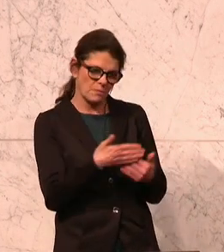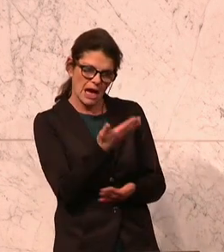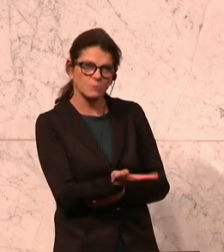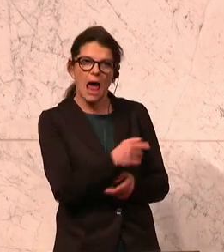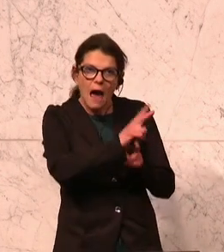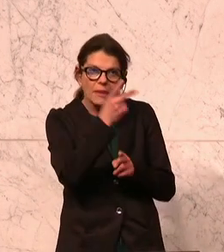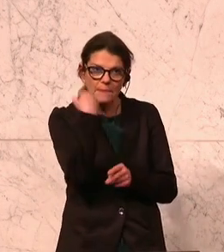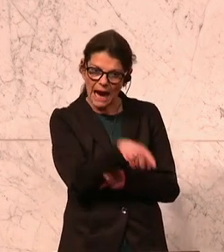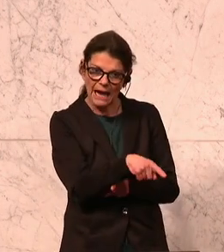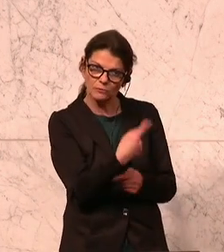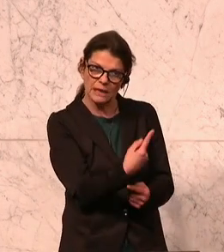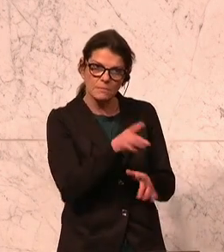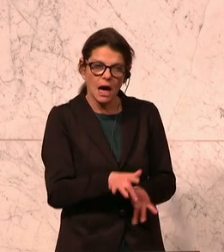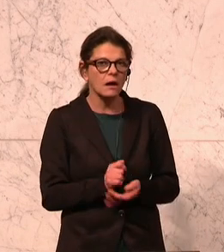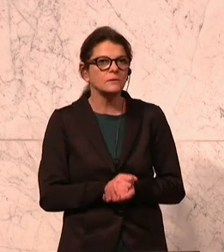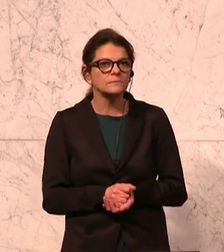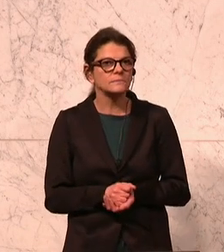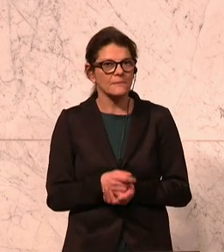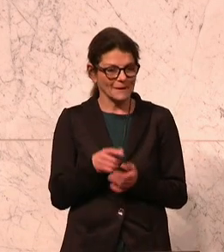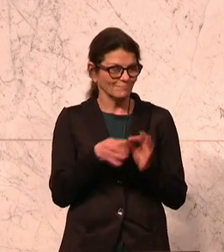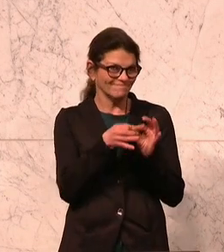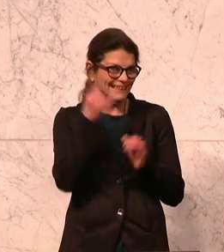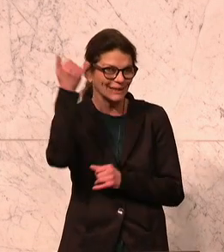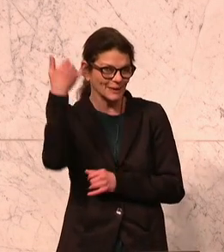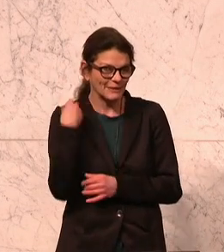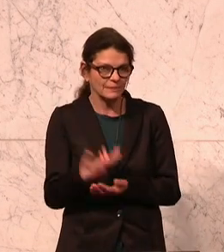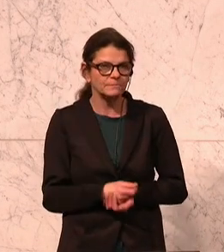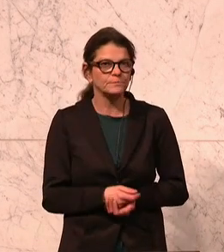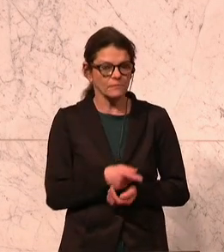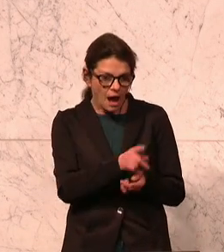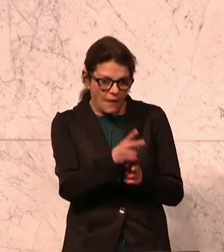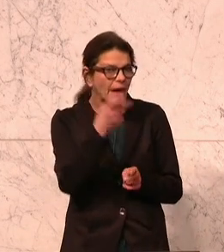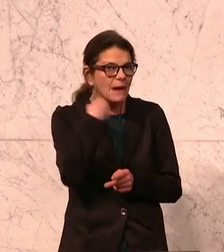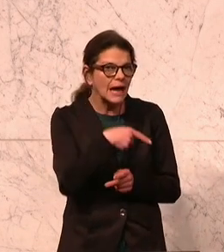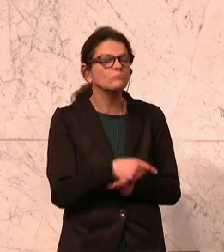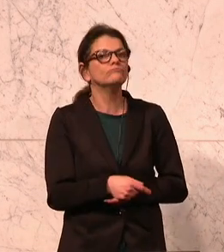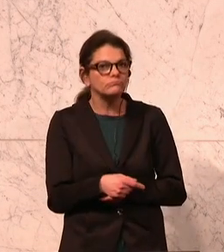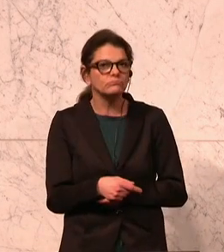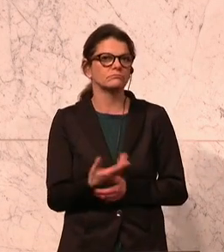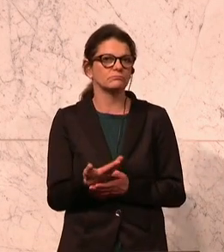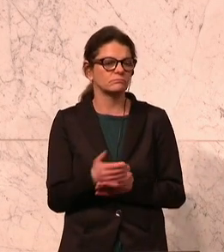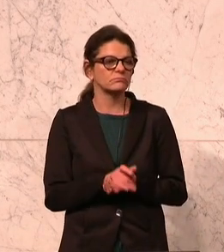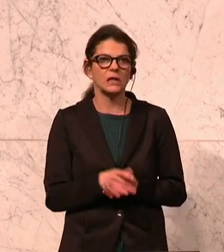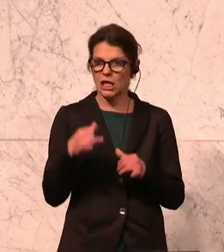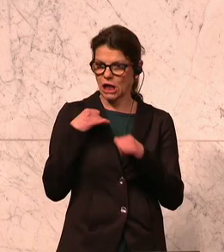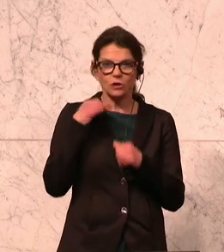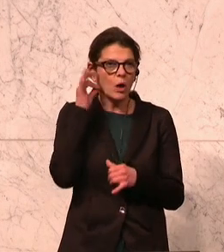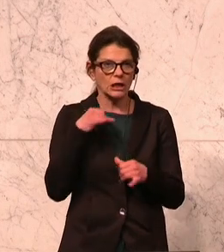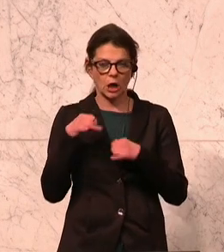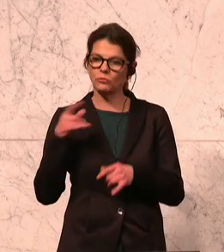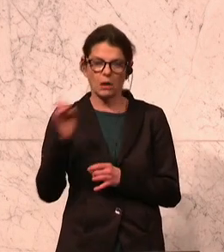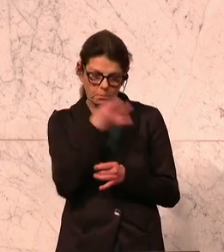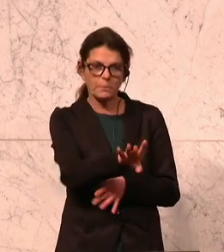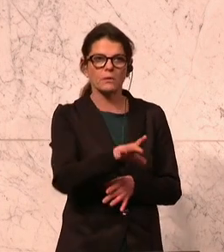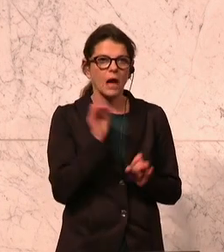abweichende Meinung vertreten. Wir sind wieder bei der Ideologie. Eine abweichende Meinung vertreten, gekündigt werden können.